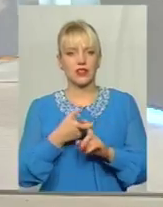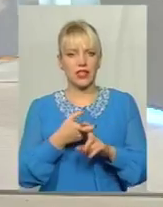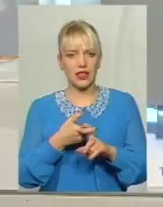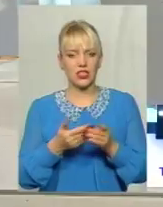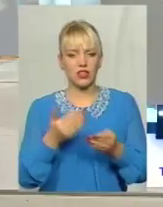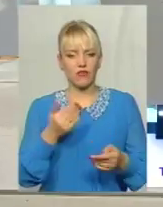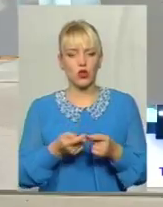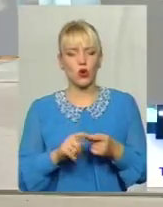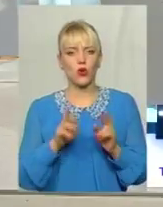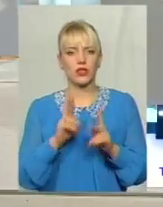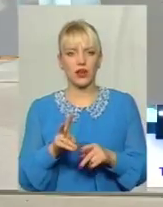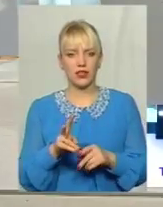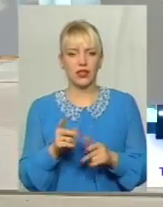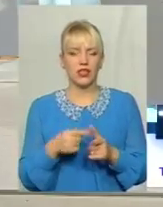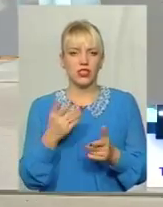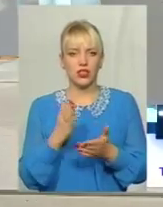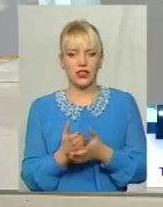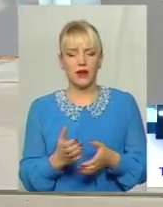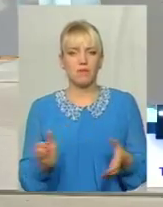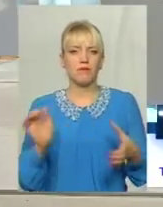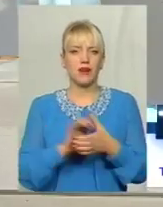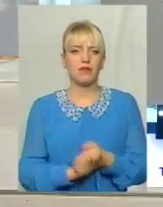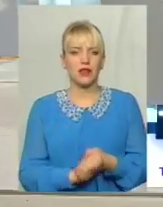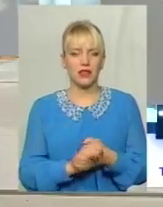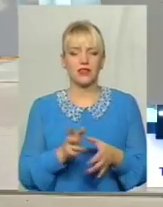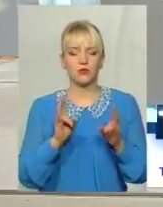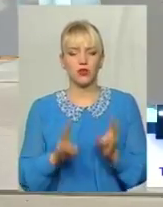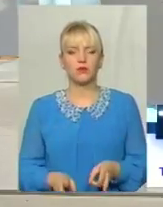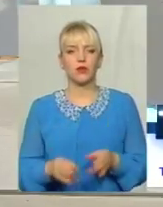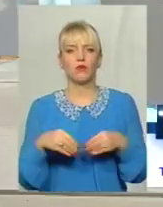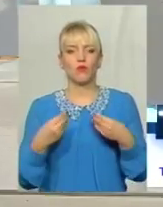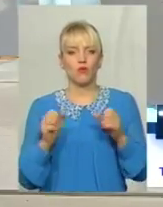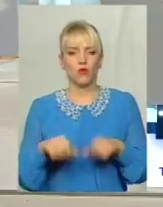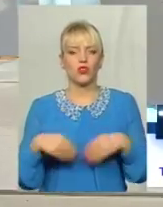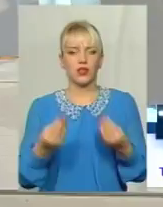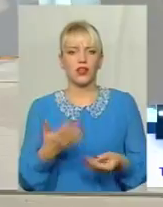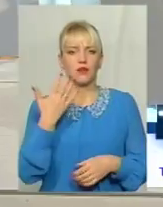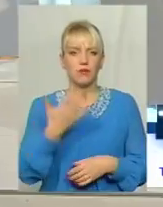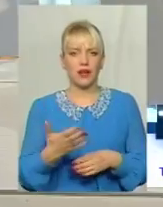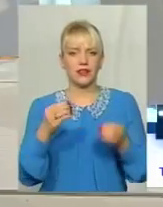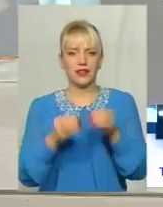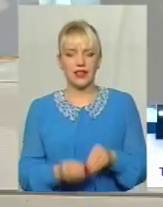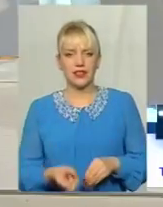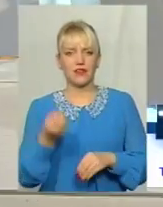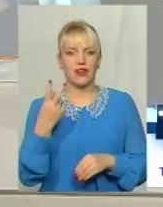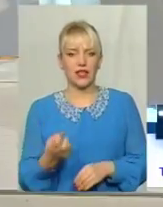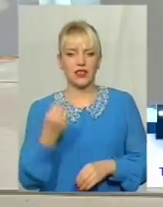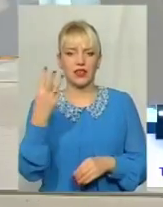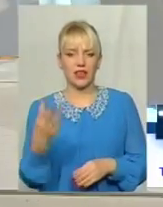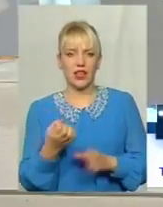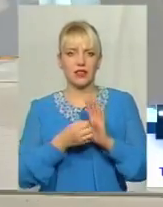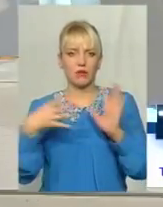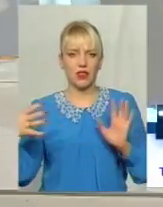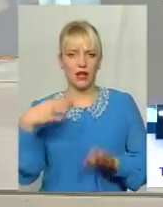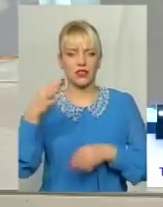є примирення з потерпілим, може дати 5, 10, 12, 13 і так далі до 15